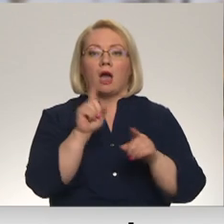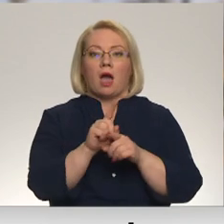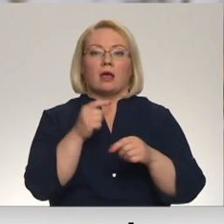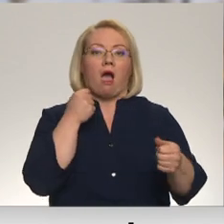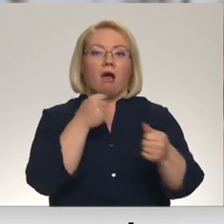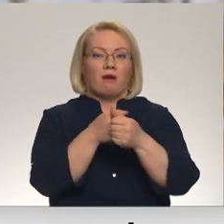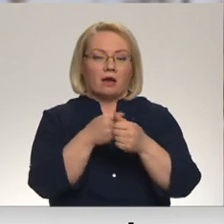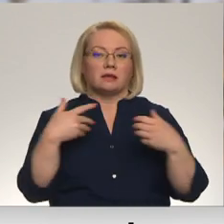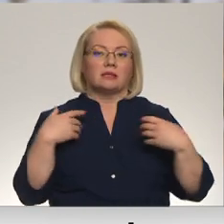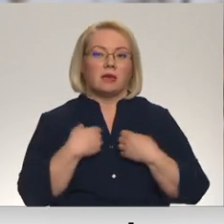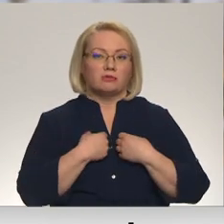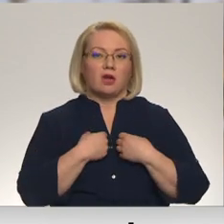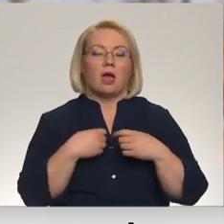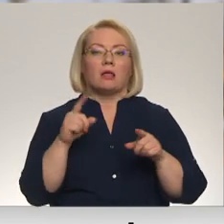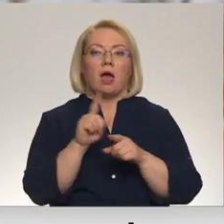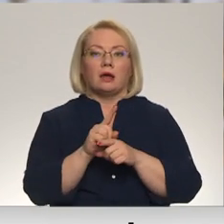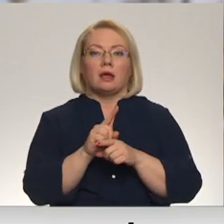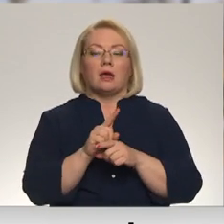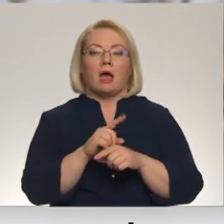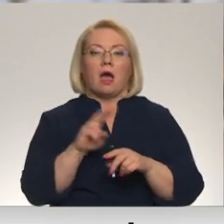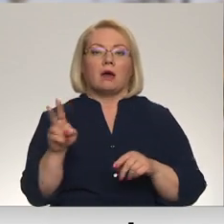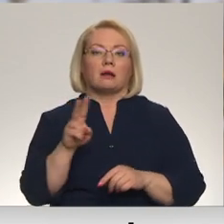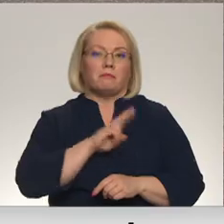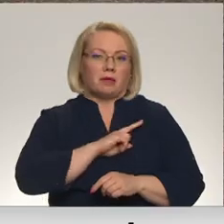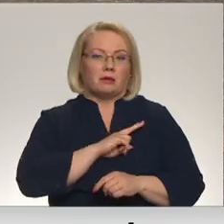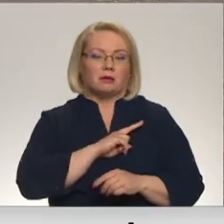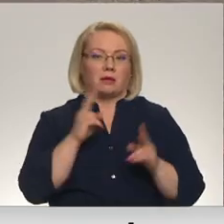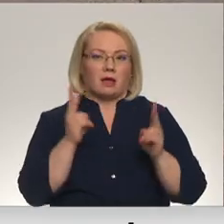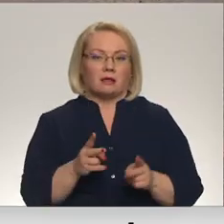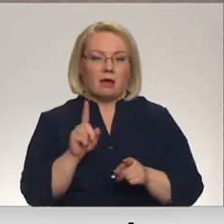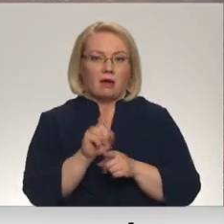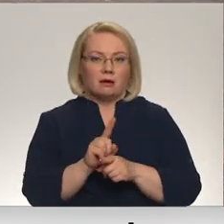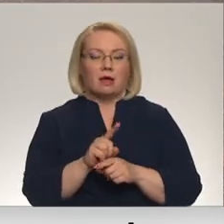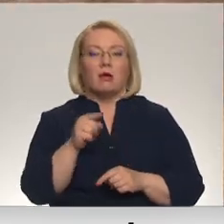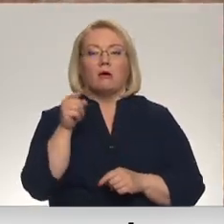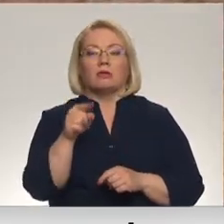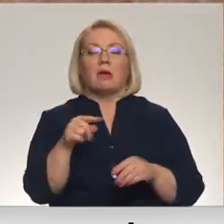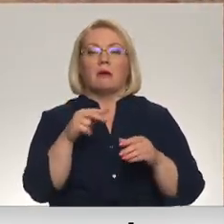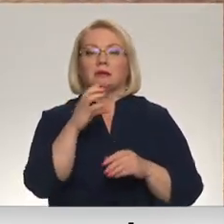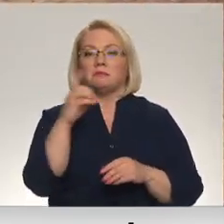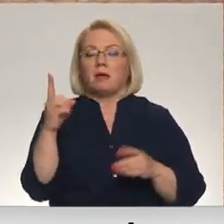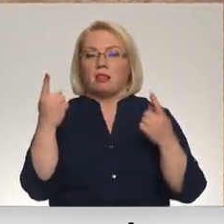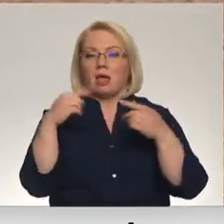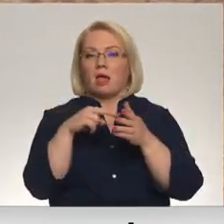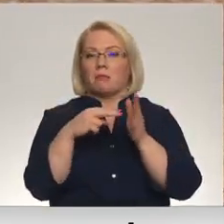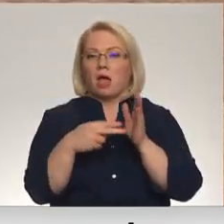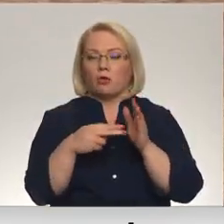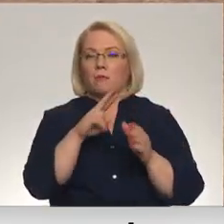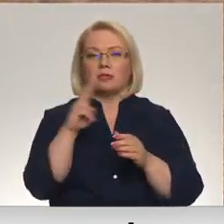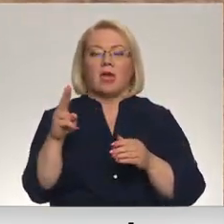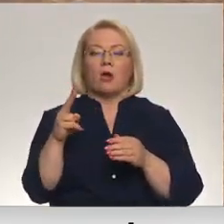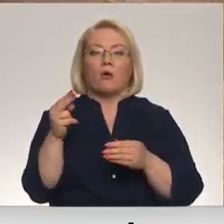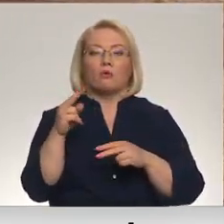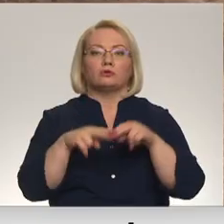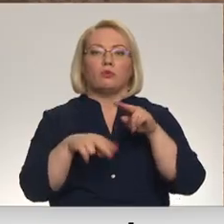avārijas, diemžēl, ar letāliem iznākumiem. Padomilaikos šeit plānoja, bet tā arī neuzbūvēja vieduktu.